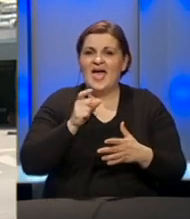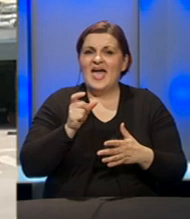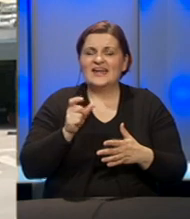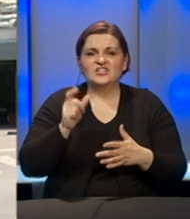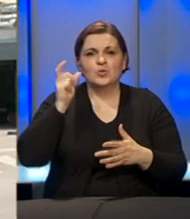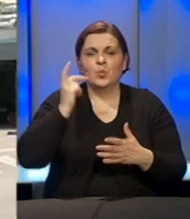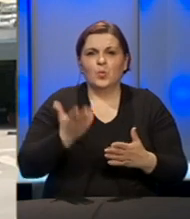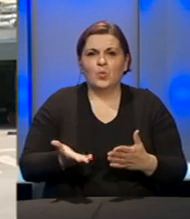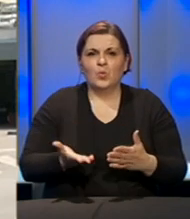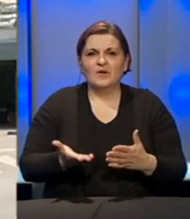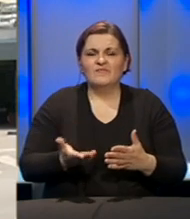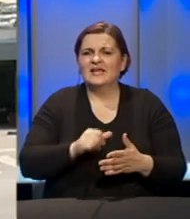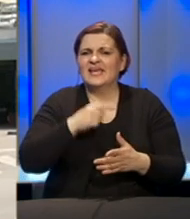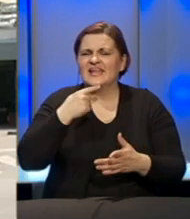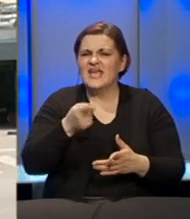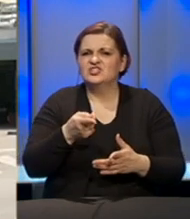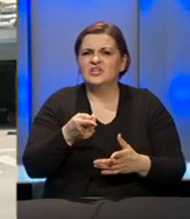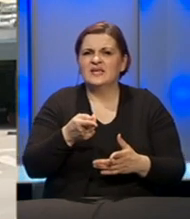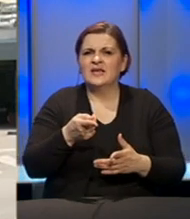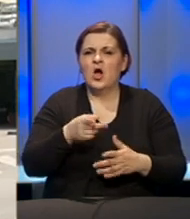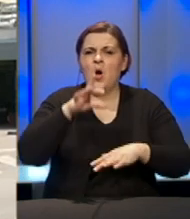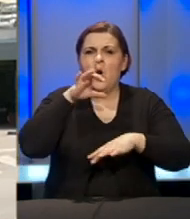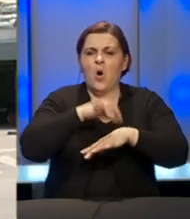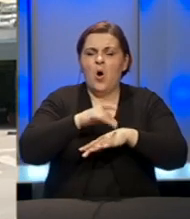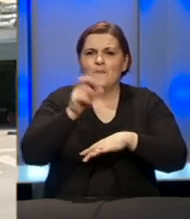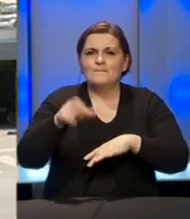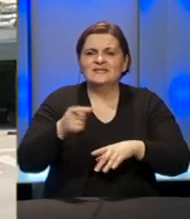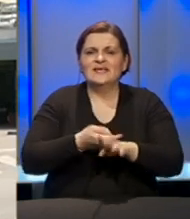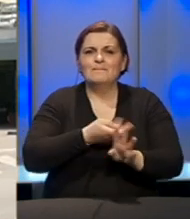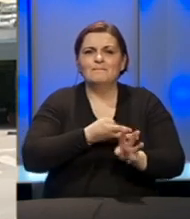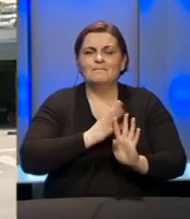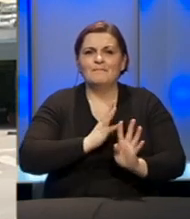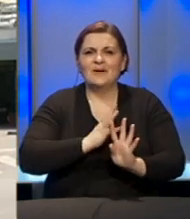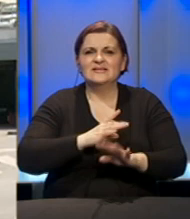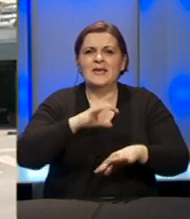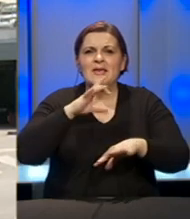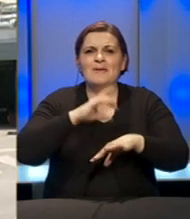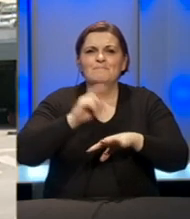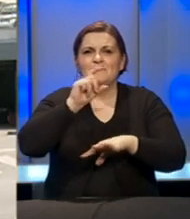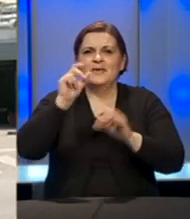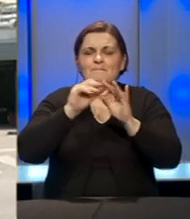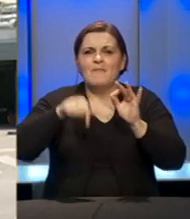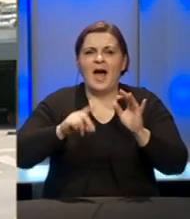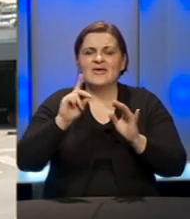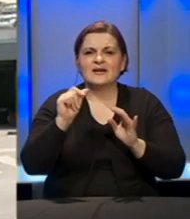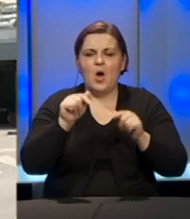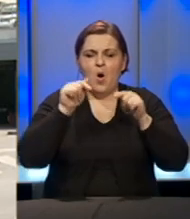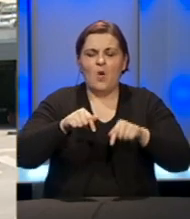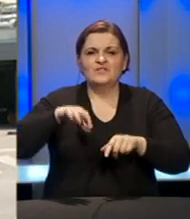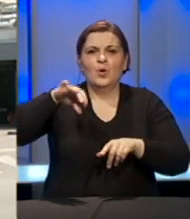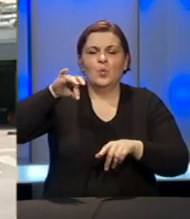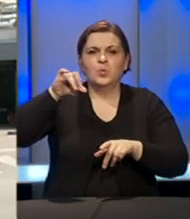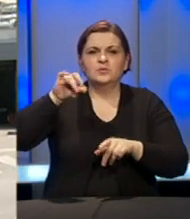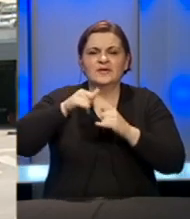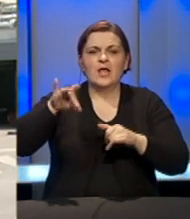uglavnom, u stvari sljučivo je riječ o medicinskom osoblju i pacijentima Medicinskog instituta Bayer ovde u Tuzli.